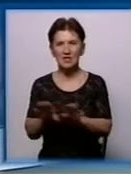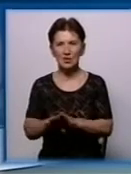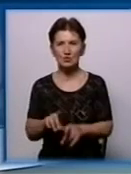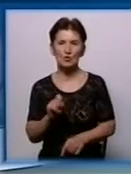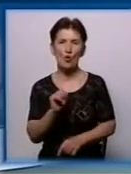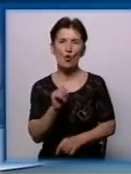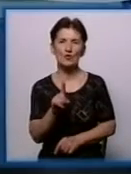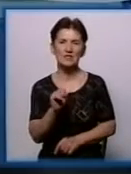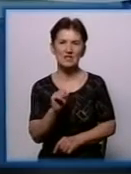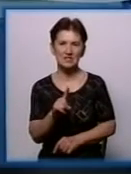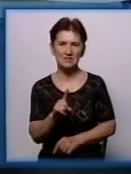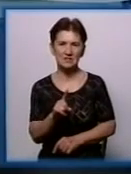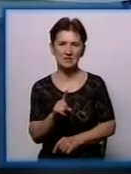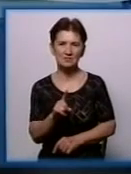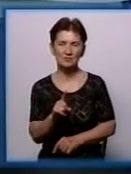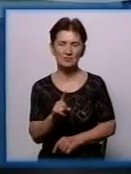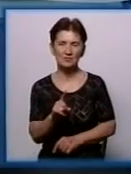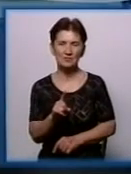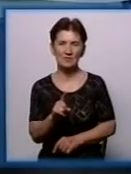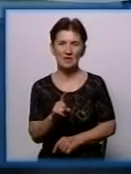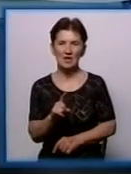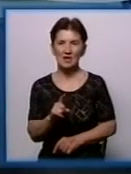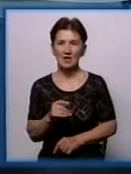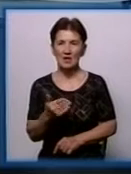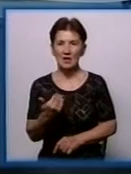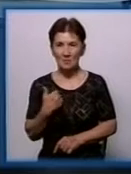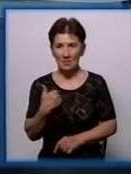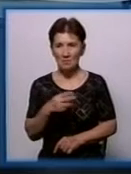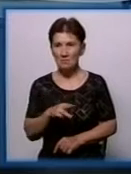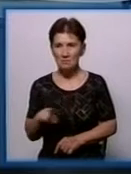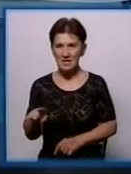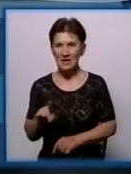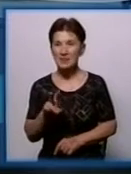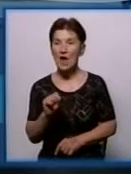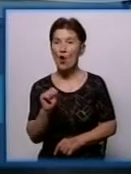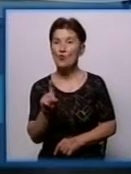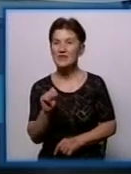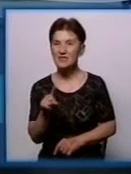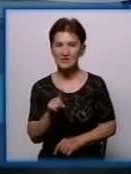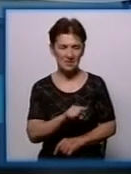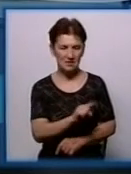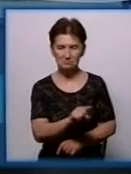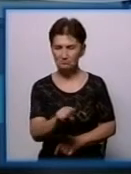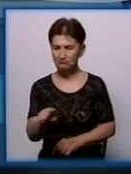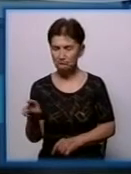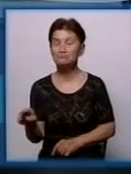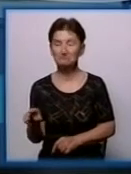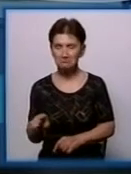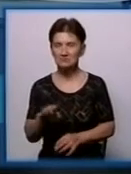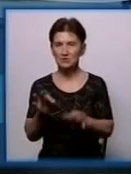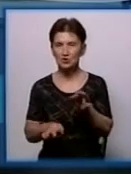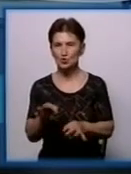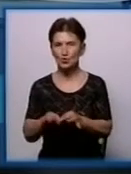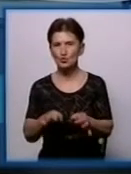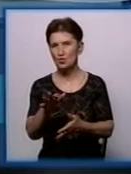об'єктів. Ну, принаймні, ми на 11 об'єктів подали позови до суду в зв'язку із невиконанням